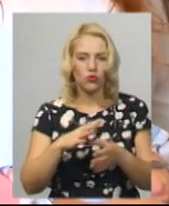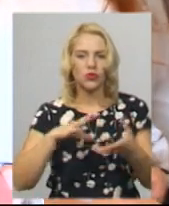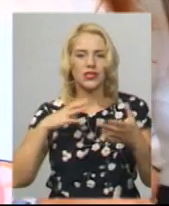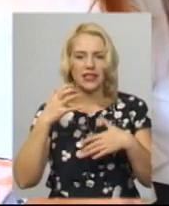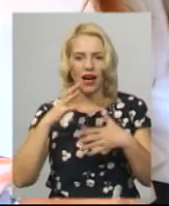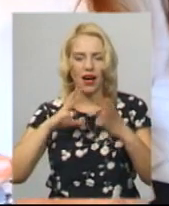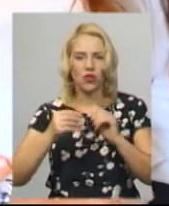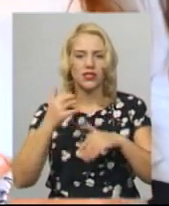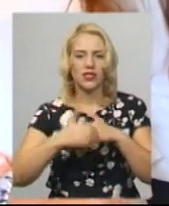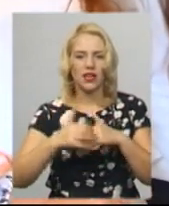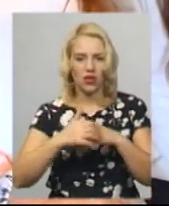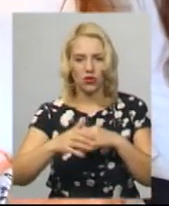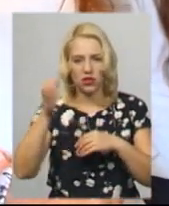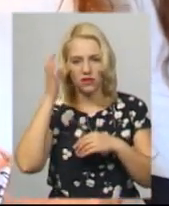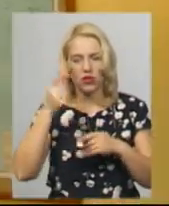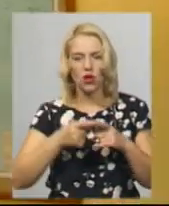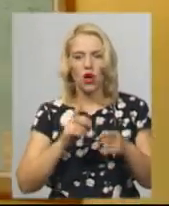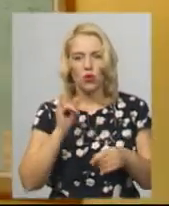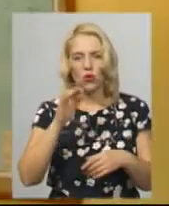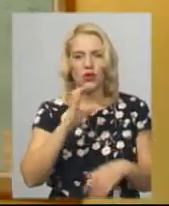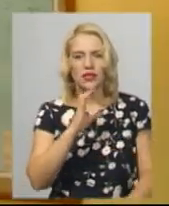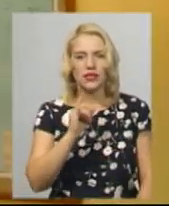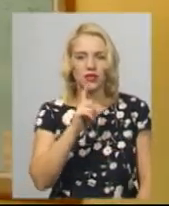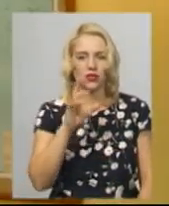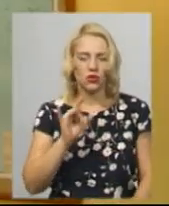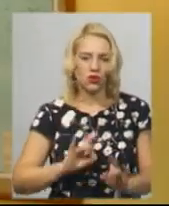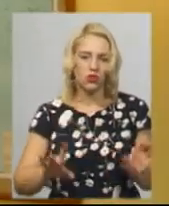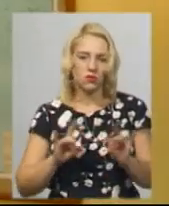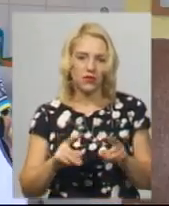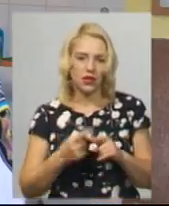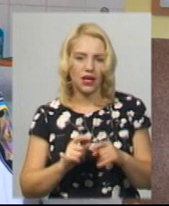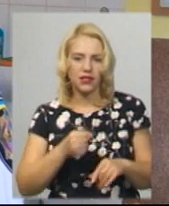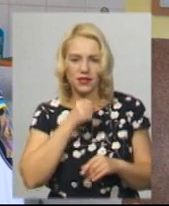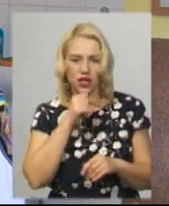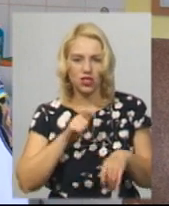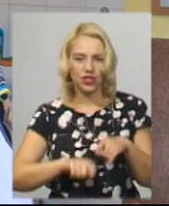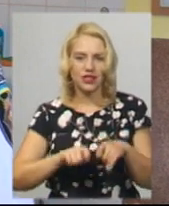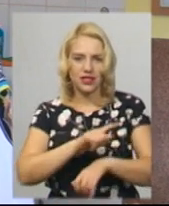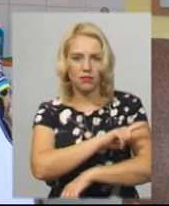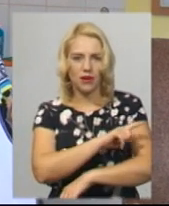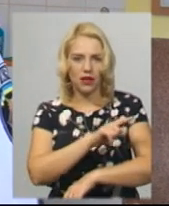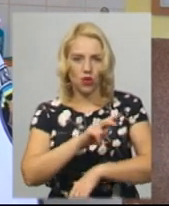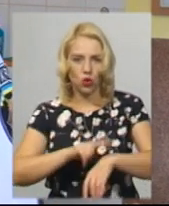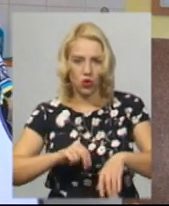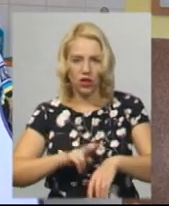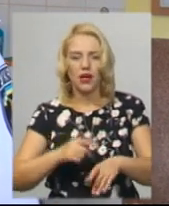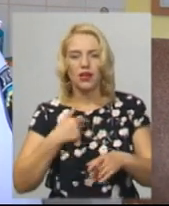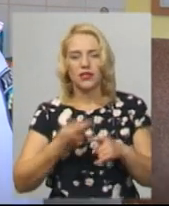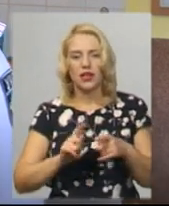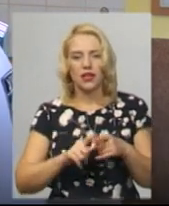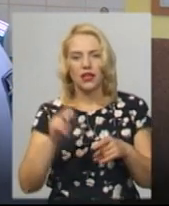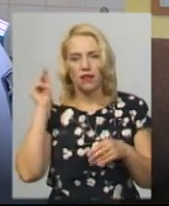стінах державної установи Хмельницький слідчий ізолятор, розповідає старший інспектор закладу Ігор Возій. З навчальним закладом ми спрацюємо вже